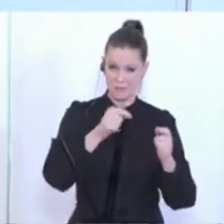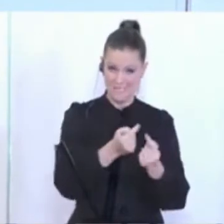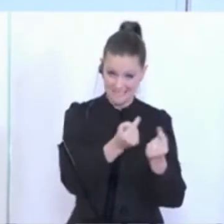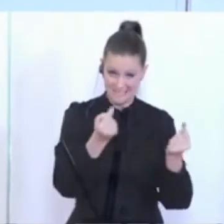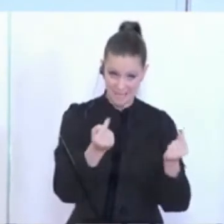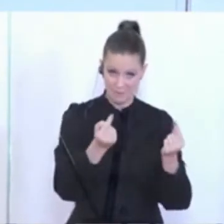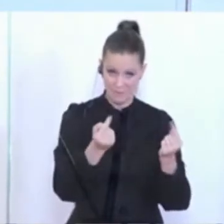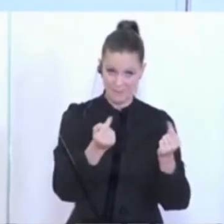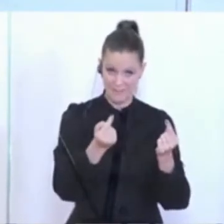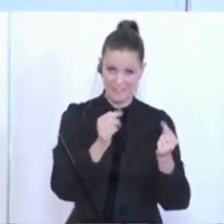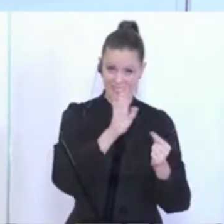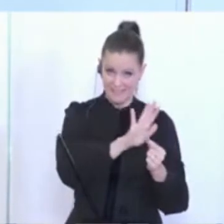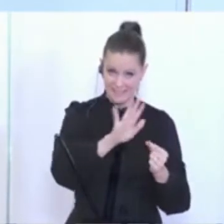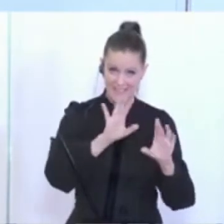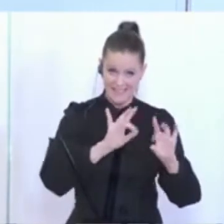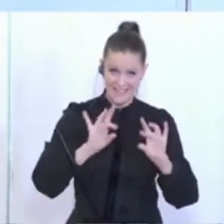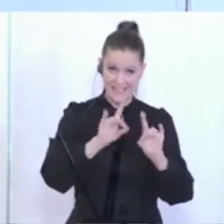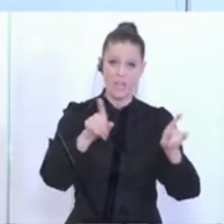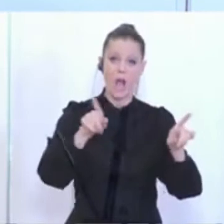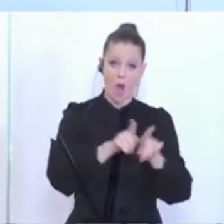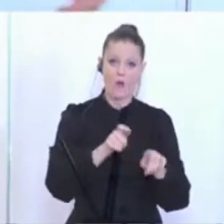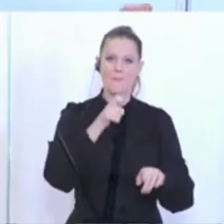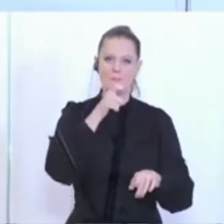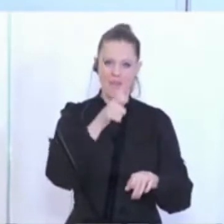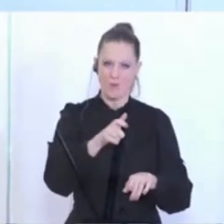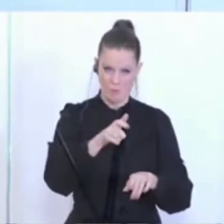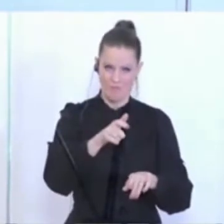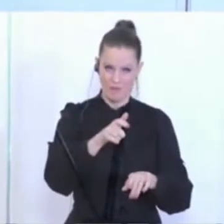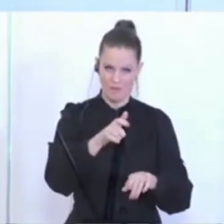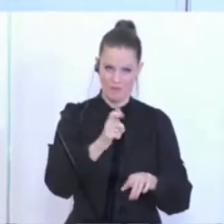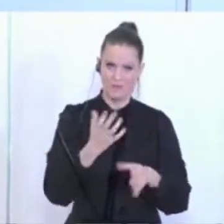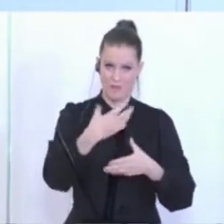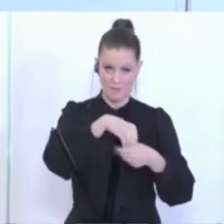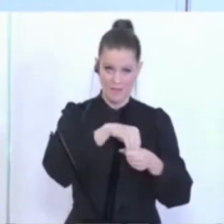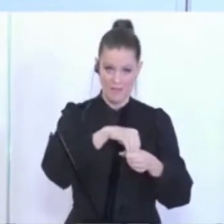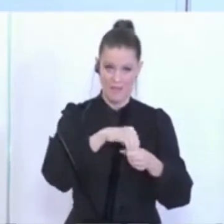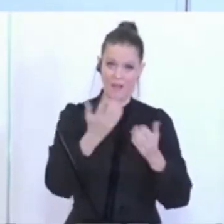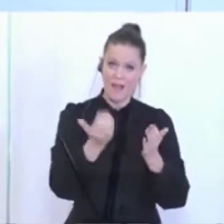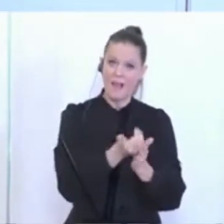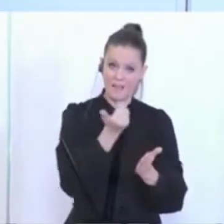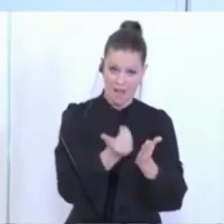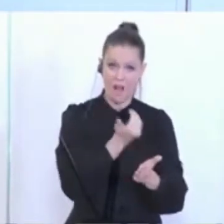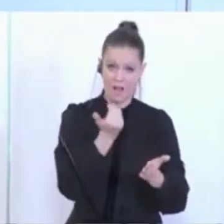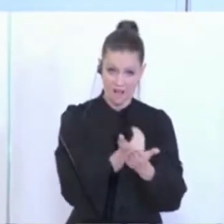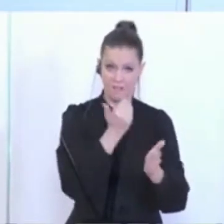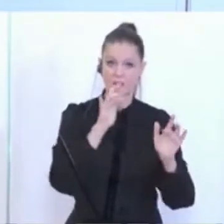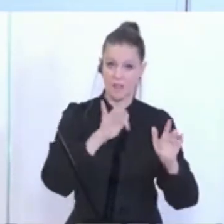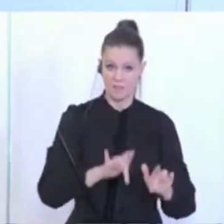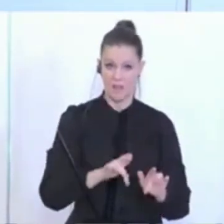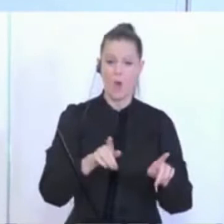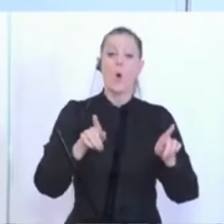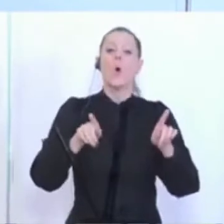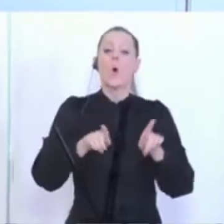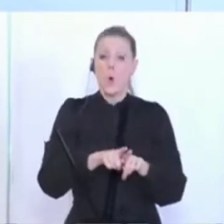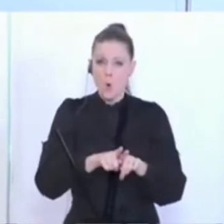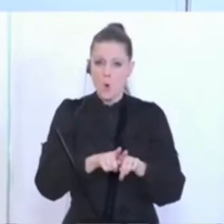eben die Tätigkeit auch beruflich ausüben, die daraus entsprechend zweitens Einkünfte erzielen und was jetzt